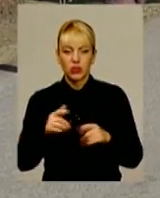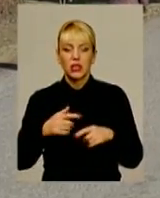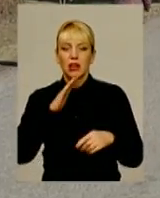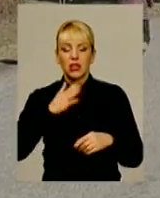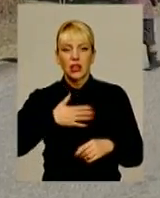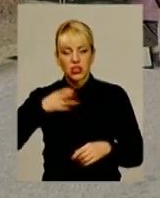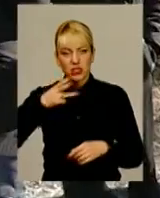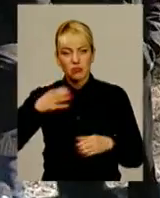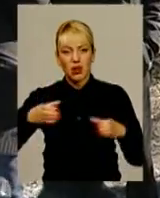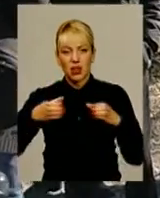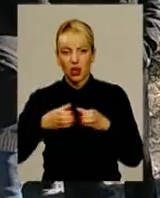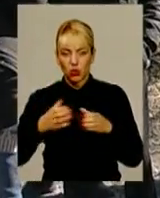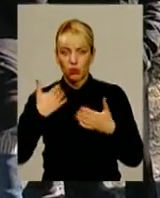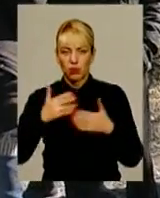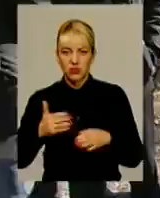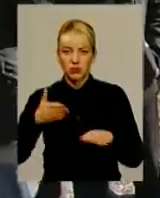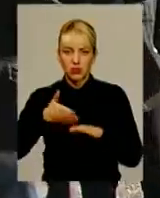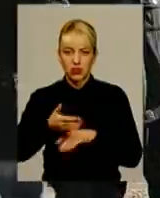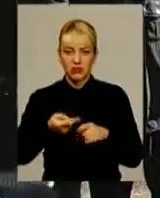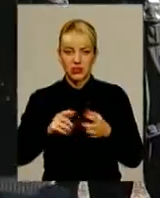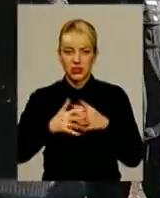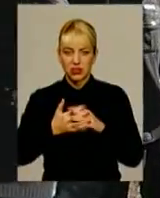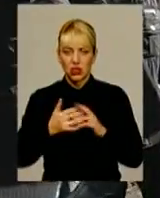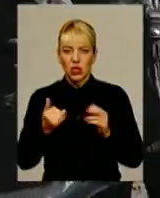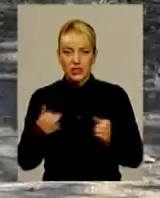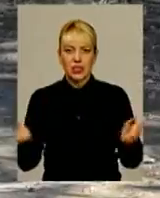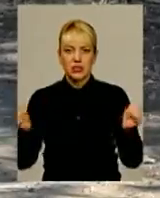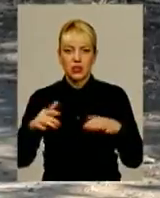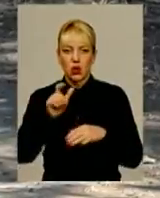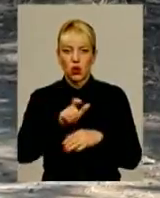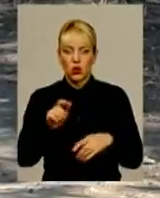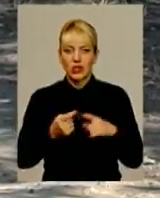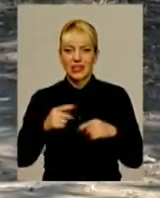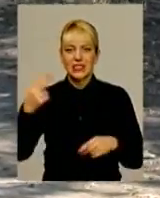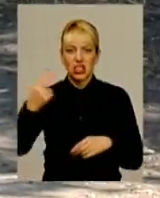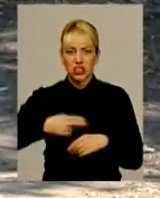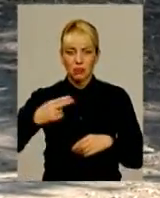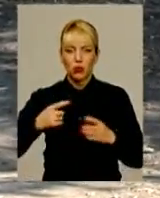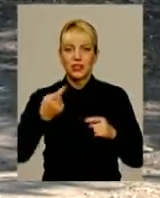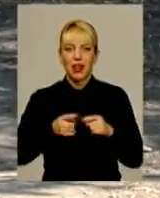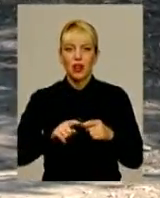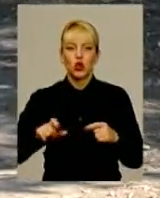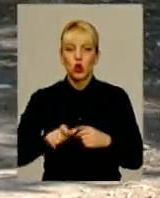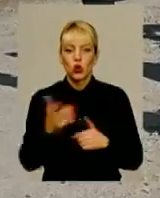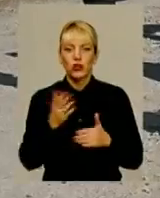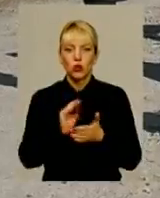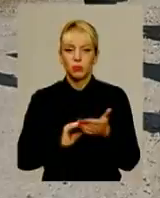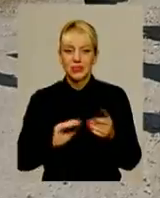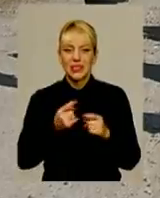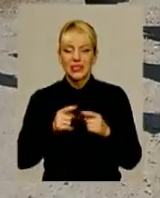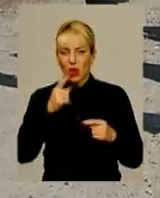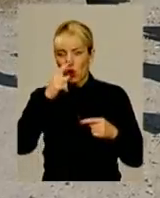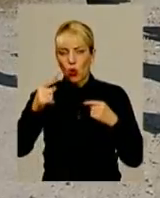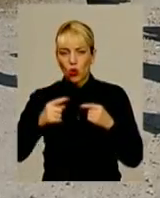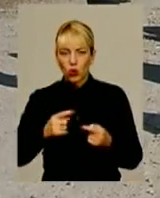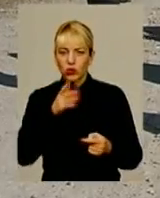група вже в Махаринцях, і до нас поволі підтягується місцевий люд. А за цим шлагбаумом саме та дорога, про яку селяни і писали. Вона – найкоротший шлях до